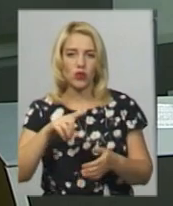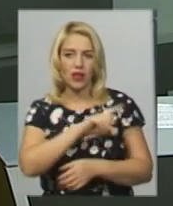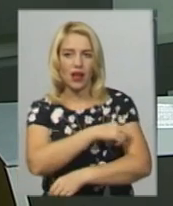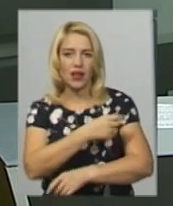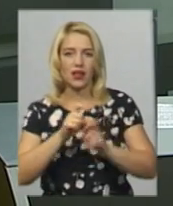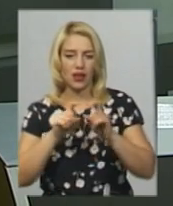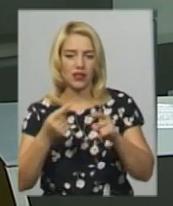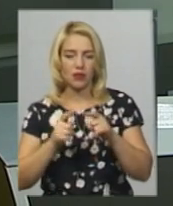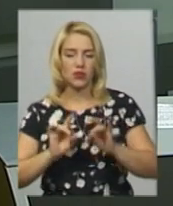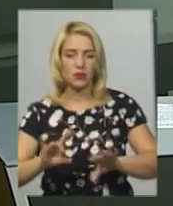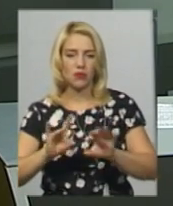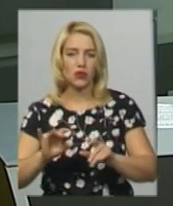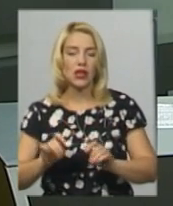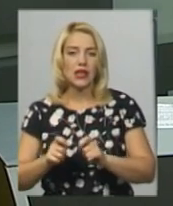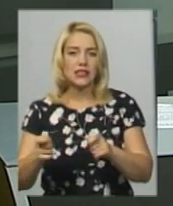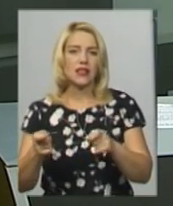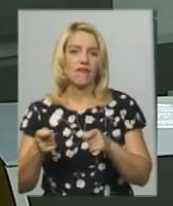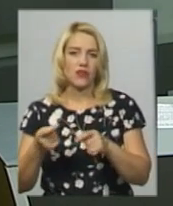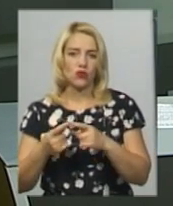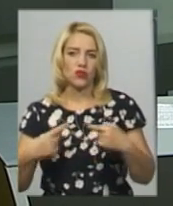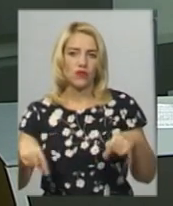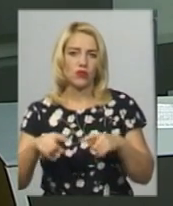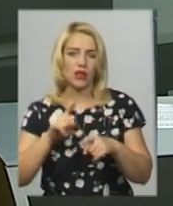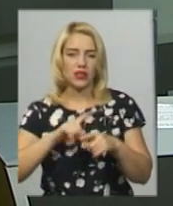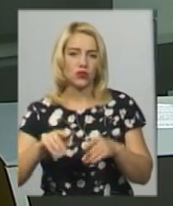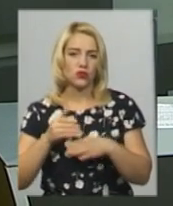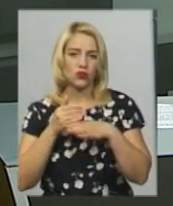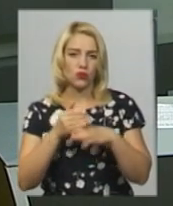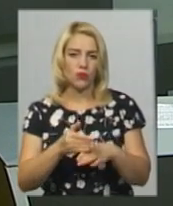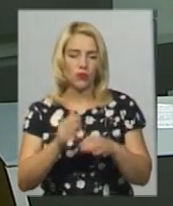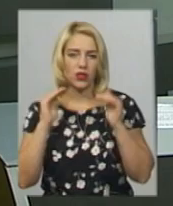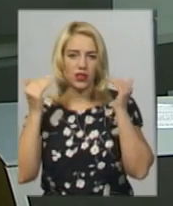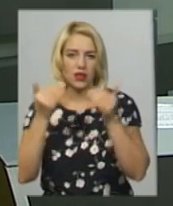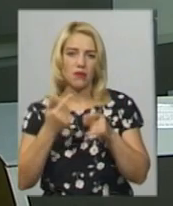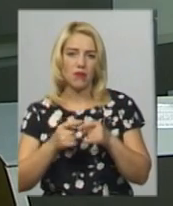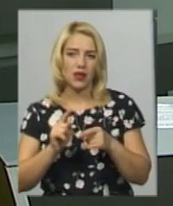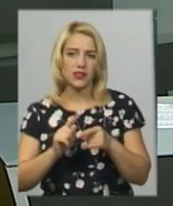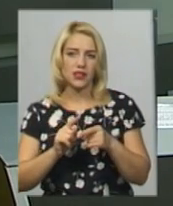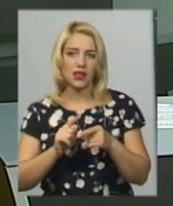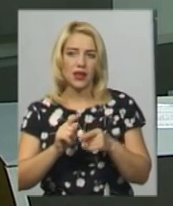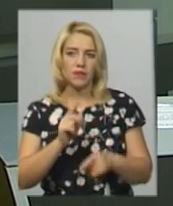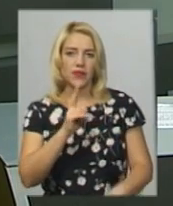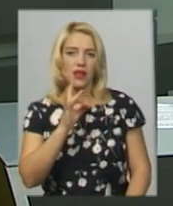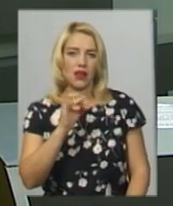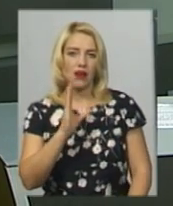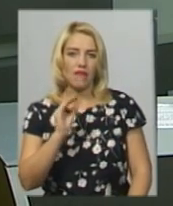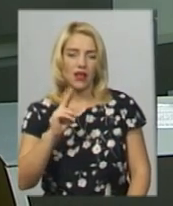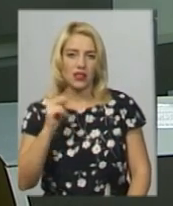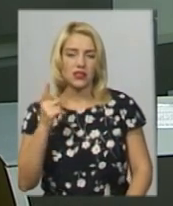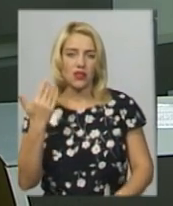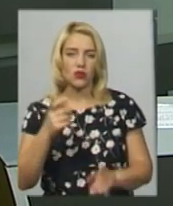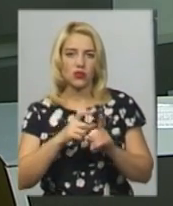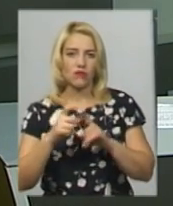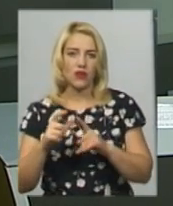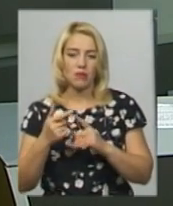завідувач відділення невідкладної екстреної медичної допомоги та реанімації і інтенсивної терапії медзакладу Сергій Кравець. За його словами,